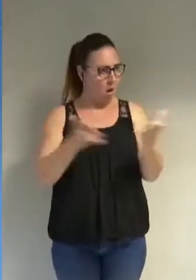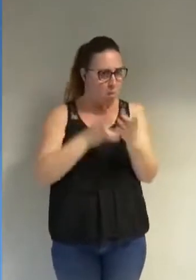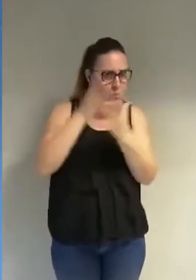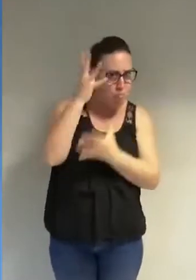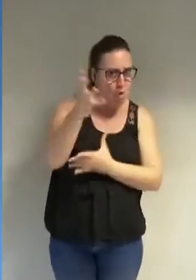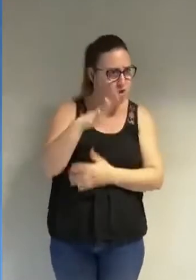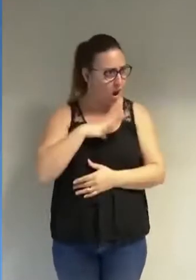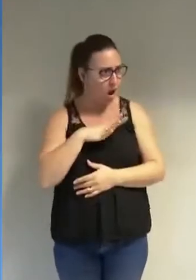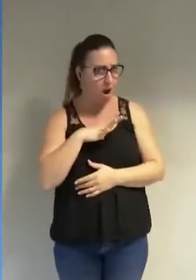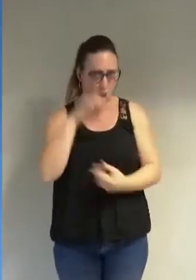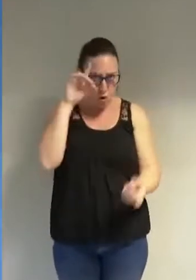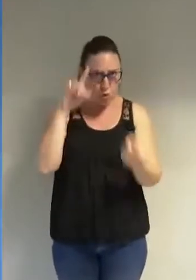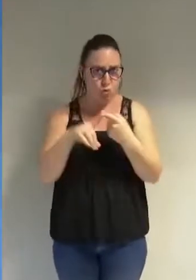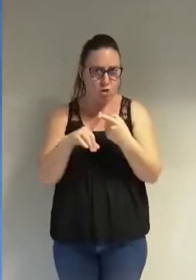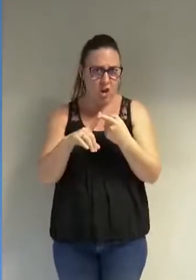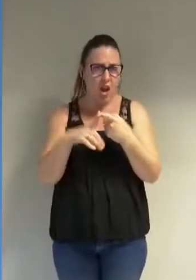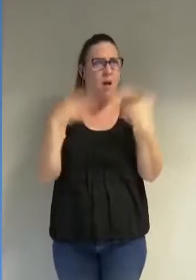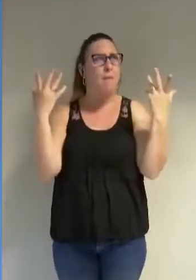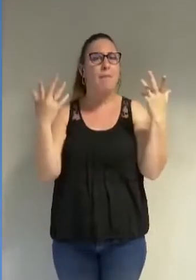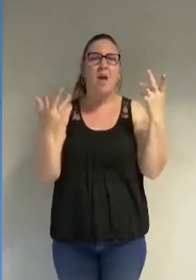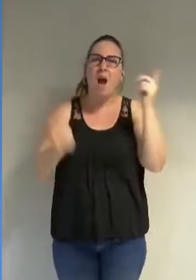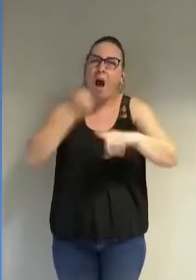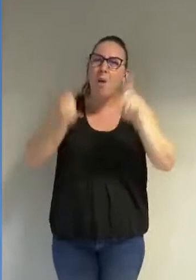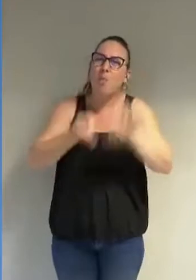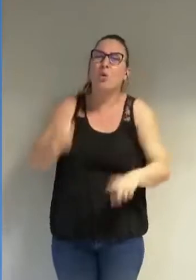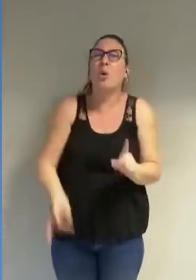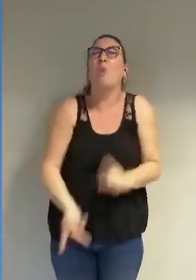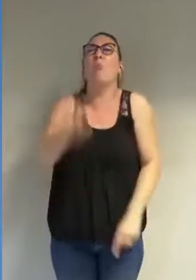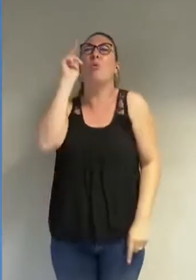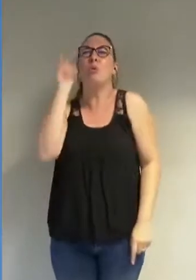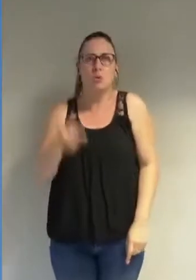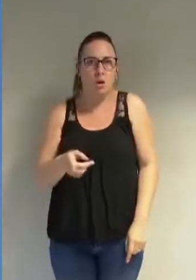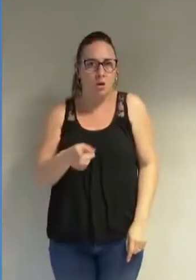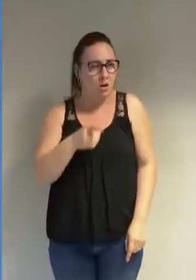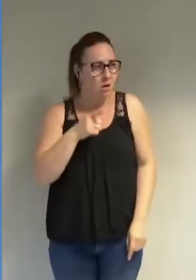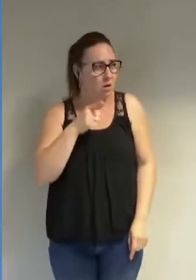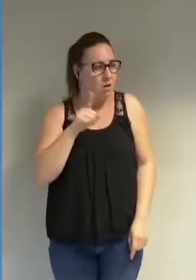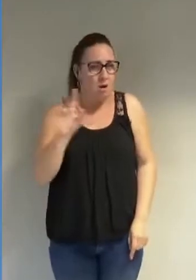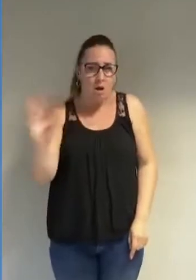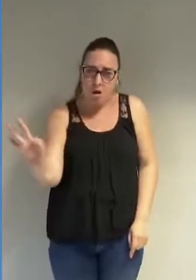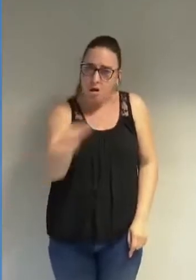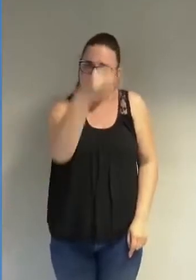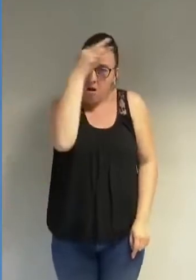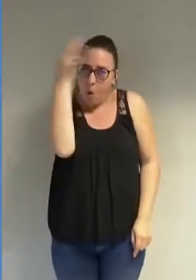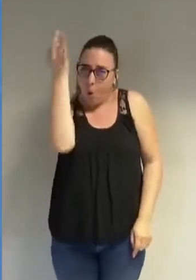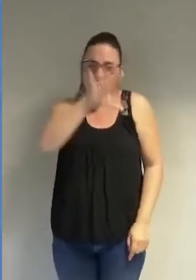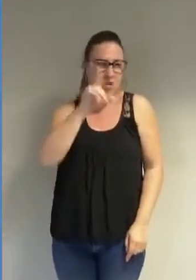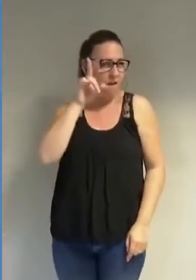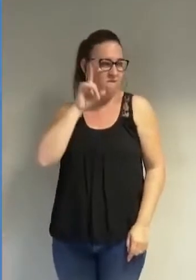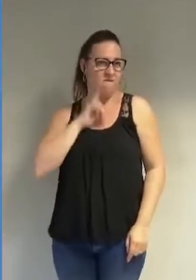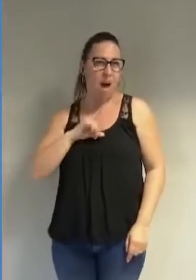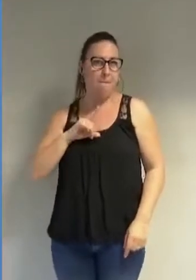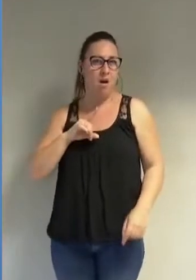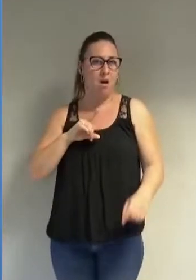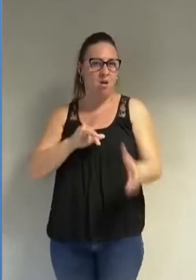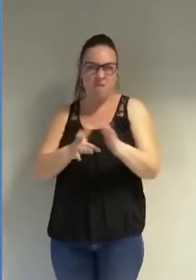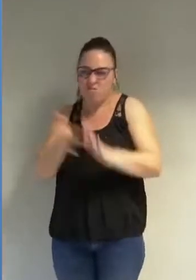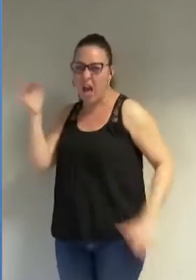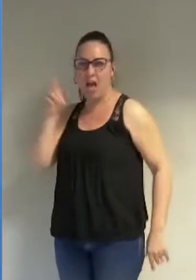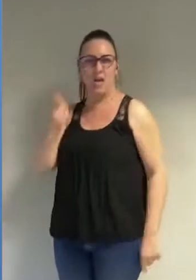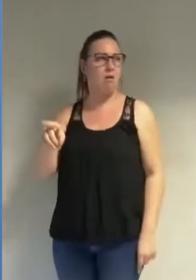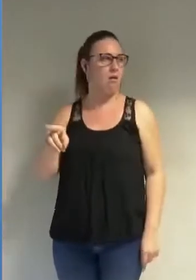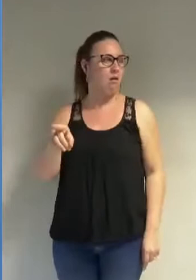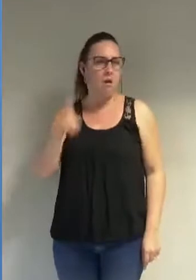des sujets qui sont tellement plus prégnants que celui-ci et vous osez trahir les femmes ces femmes qui se